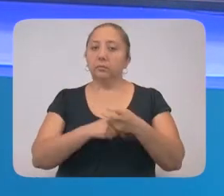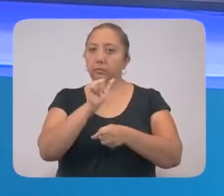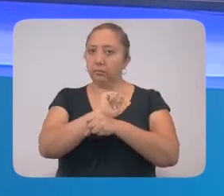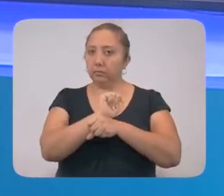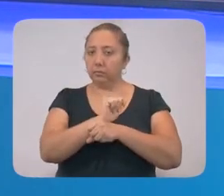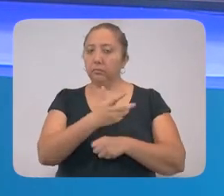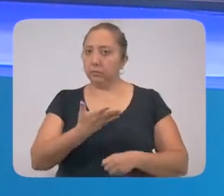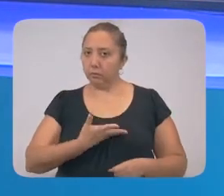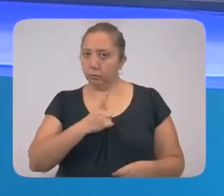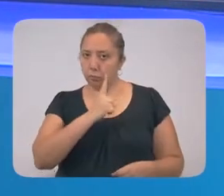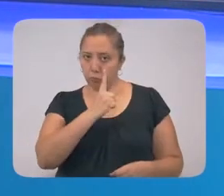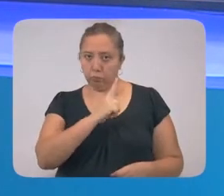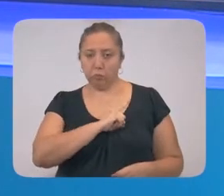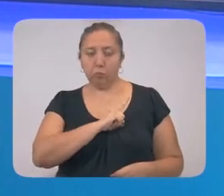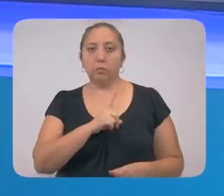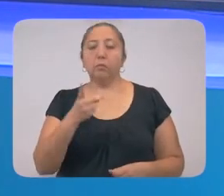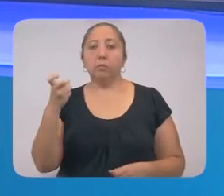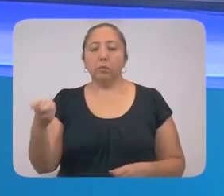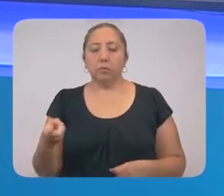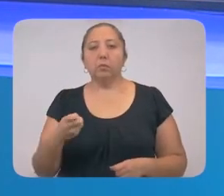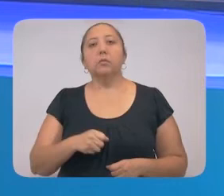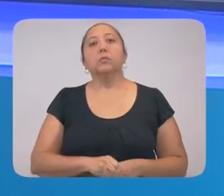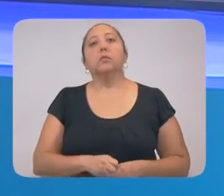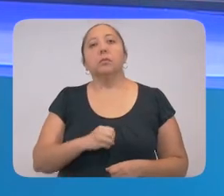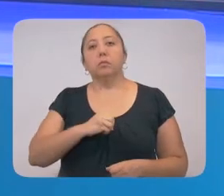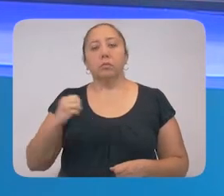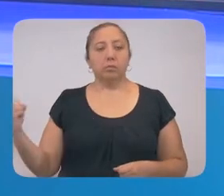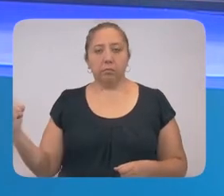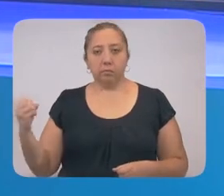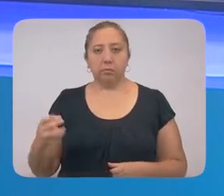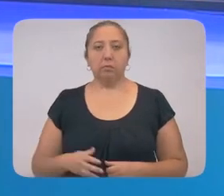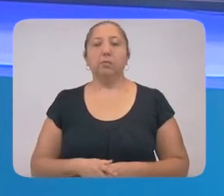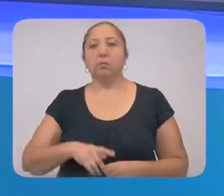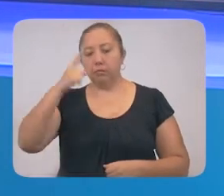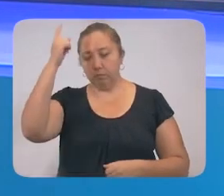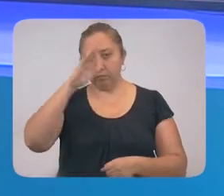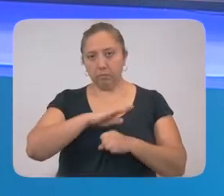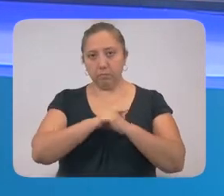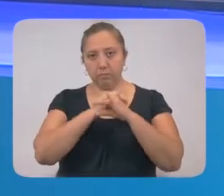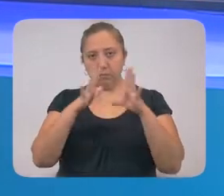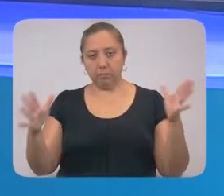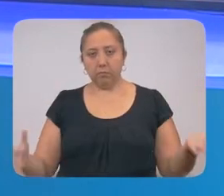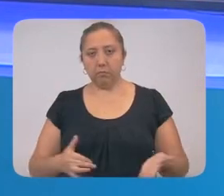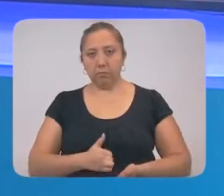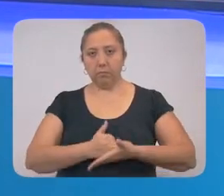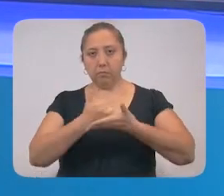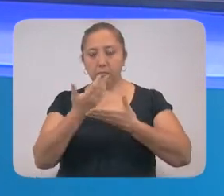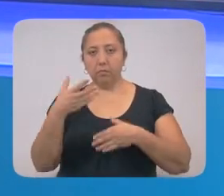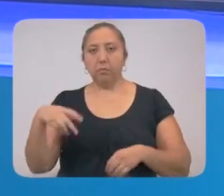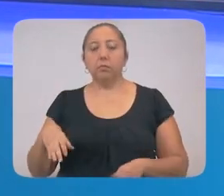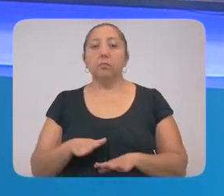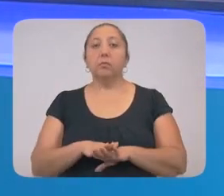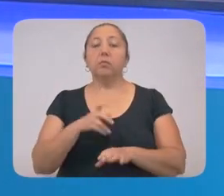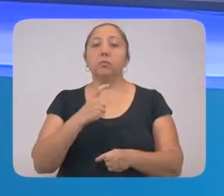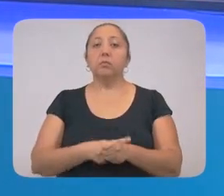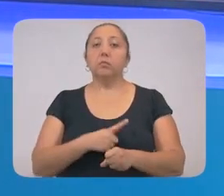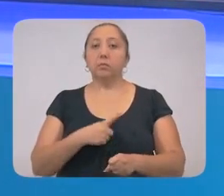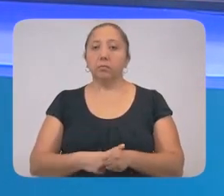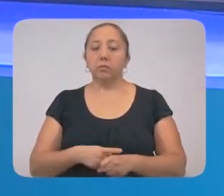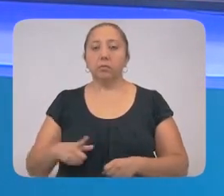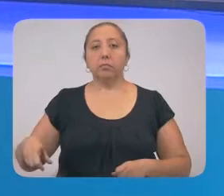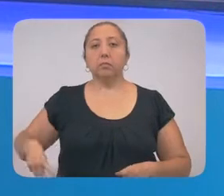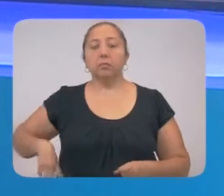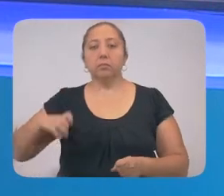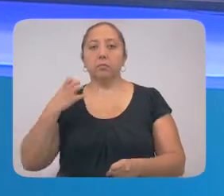809-82-2826, ichmajawa espanjol, bale lejela chen utial mag tu chik pojalti le coronavirus COVID-19.